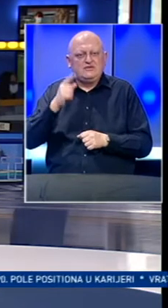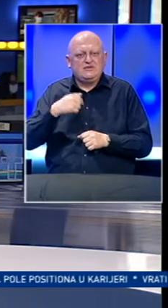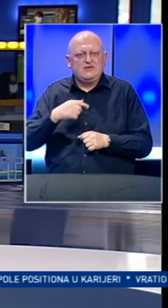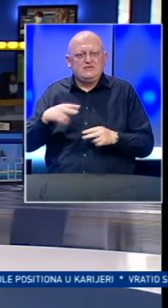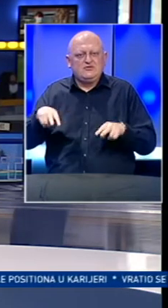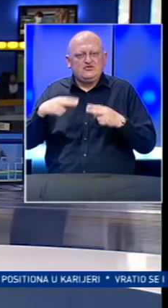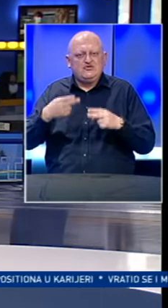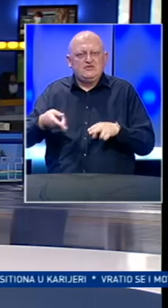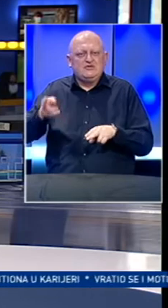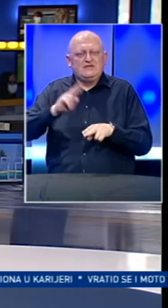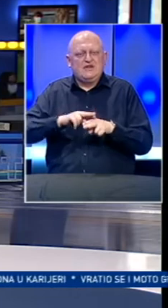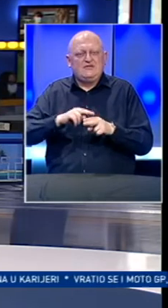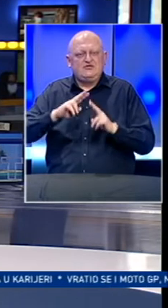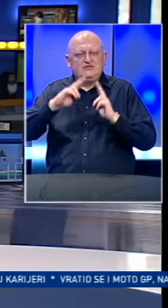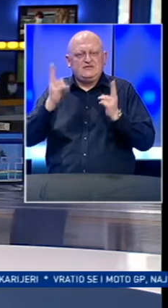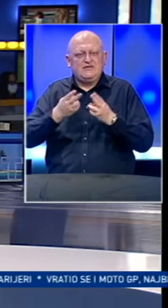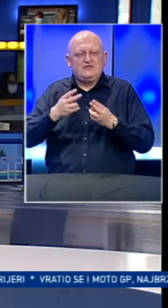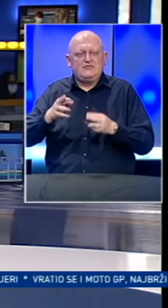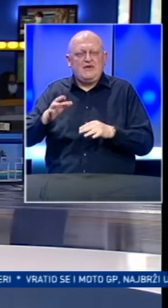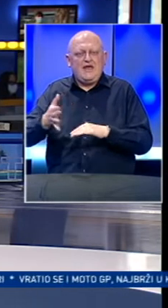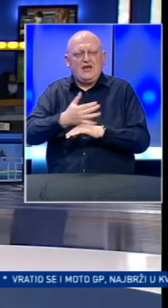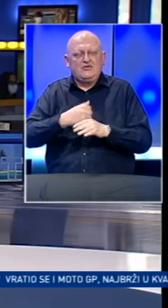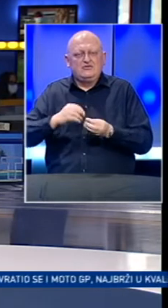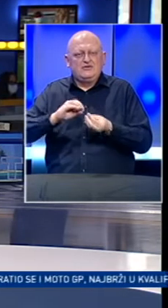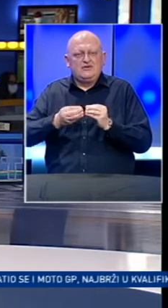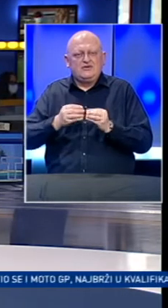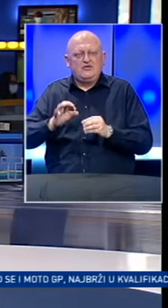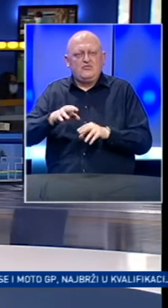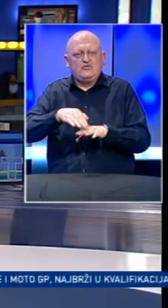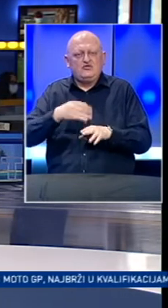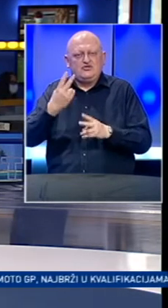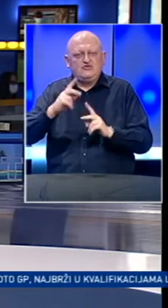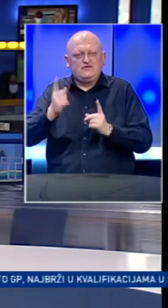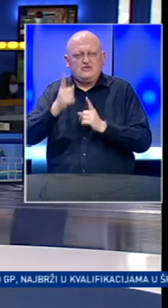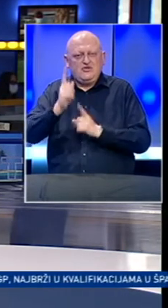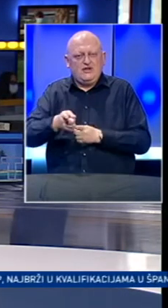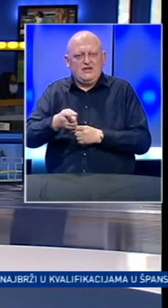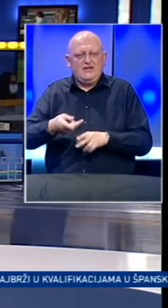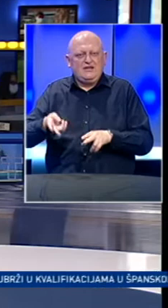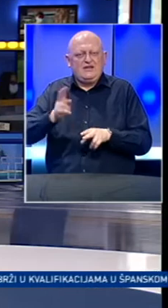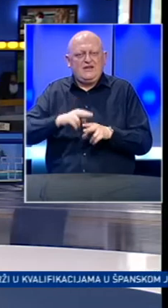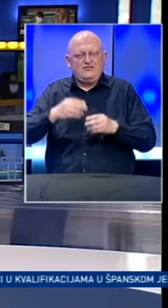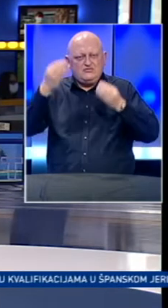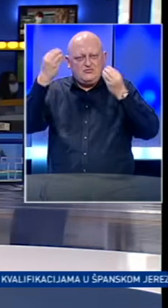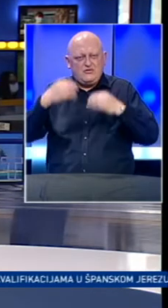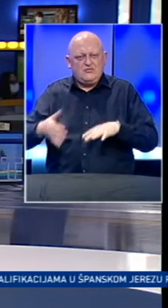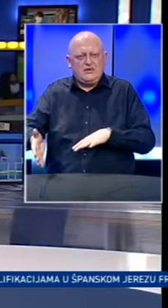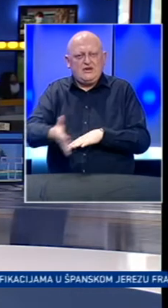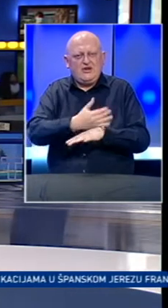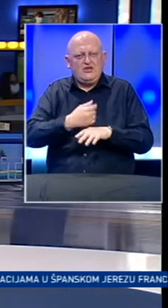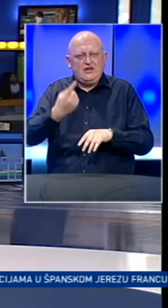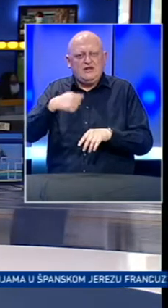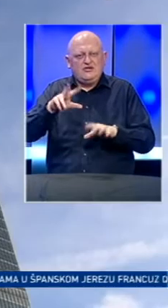upozorio je da smo sučeni s najvećom globalnom ekonomskom krizom od drugog svjetskog rata i najvećim kolapsom